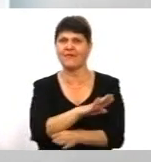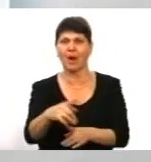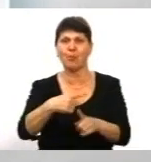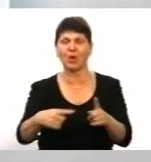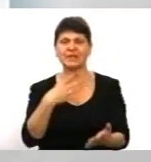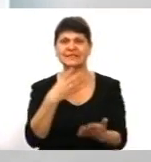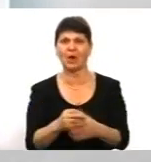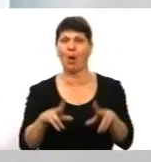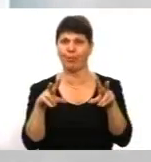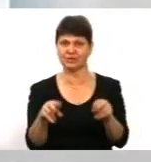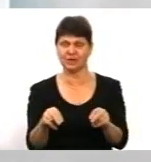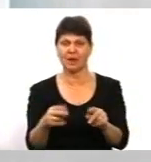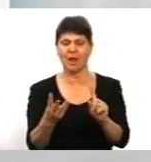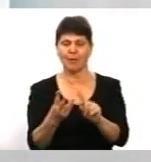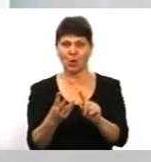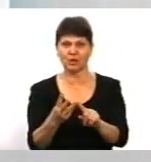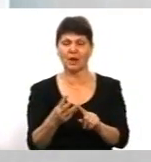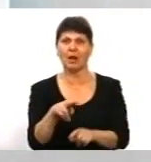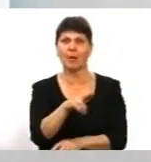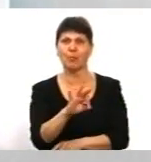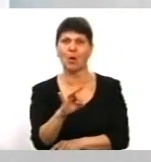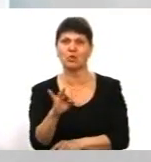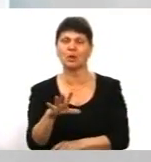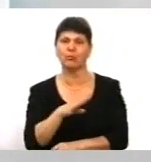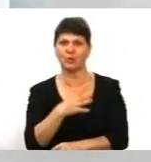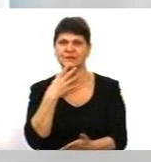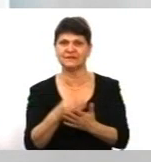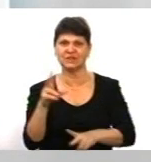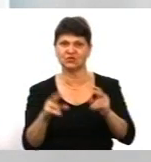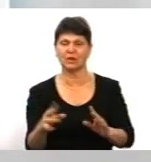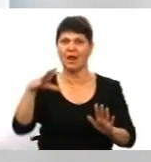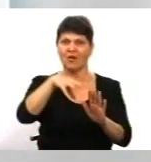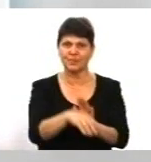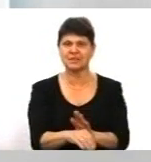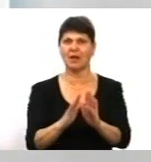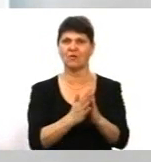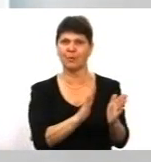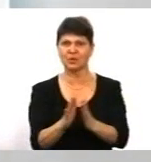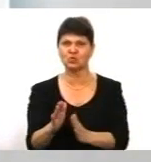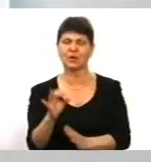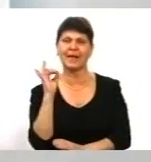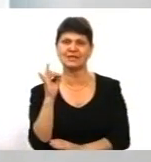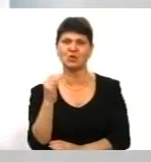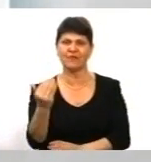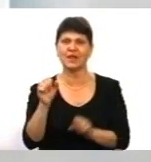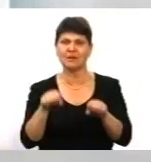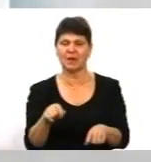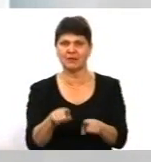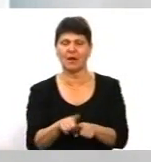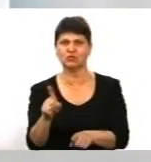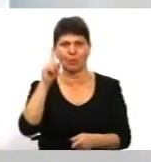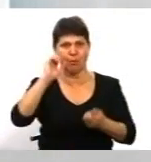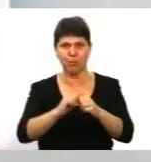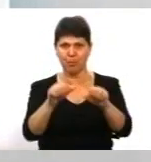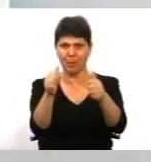обіцянок? По-третє, у Порошенка був шанс вписати своє ім'я в підручники історії. Він міг зробити так, щоб йому люди ставили пам'ятники